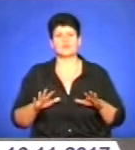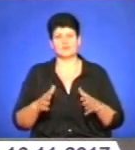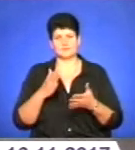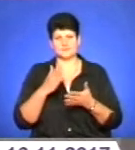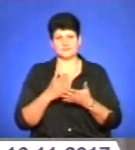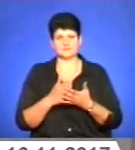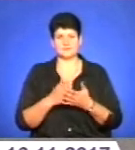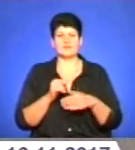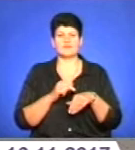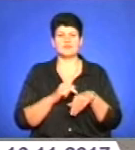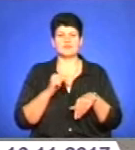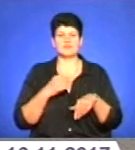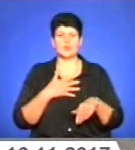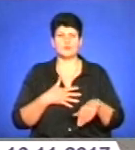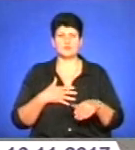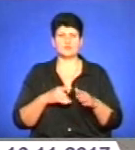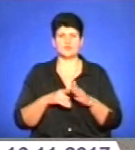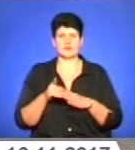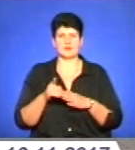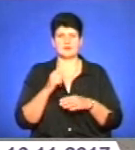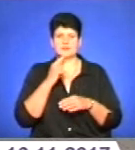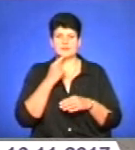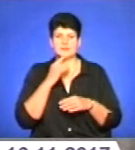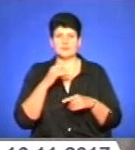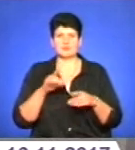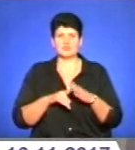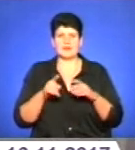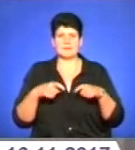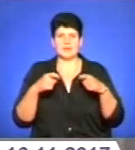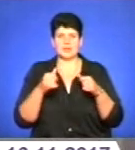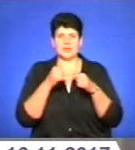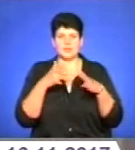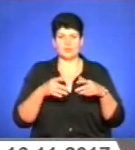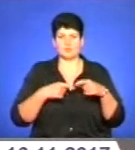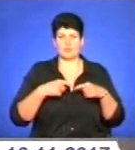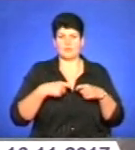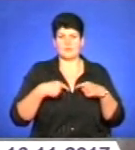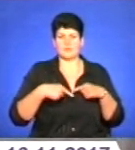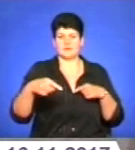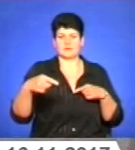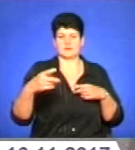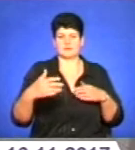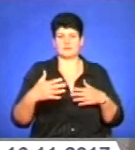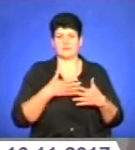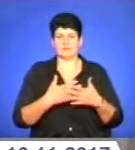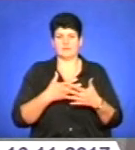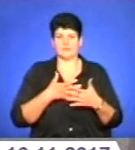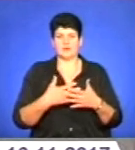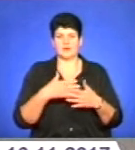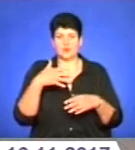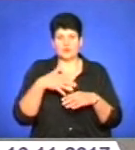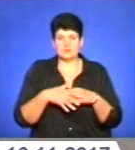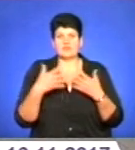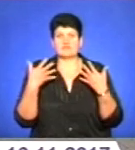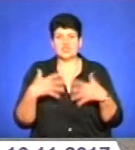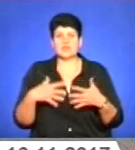І відчуваєш, що організм починає ригувати. Що ти починаєш бігати і не можеш пробігти певну дистанцію. Ти розумієш, що ти просто втрачаєш своє